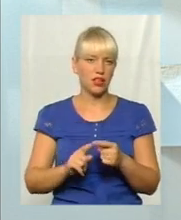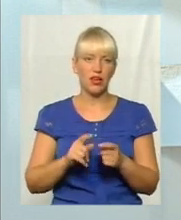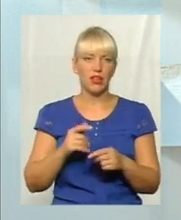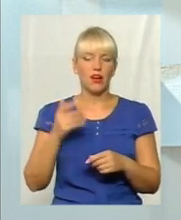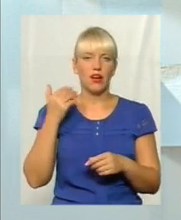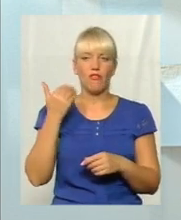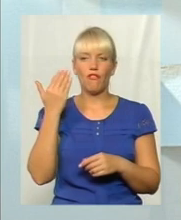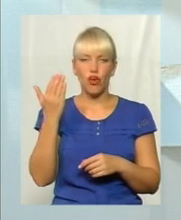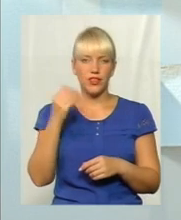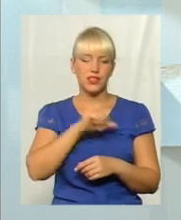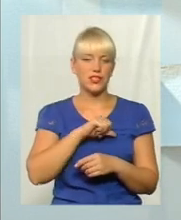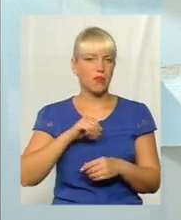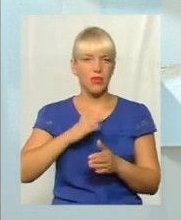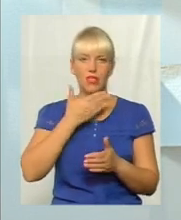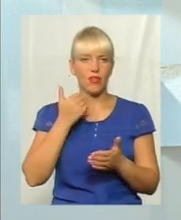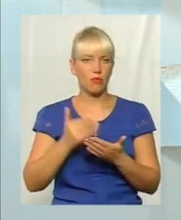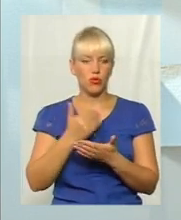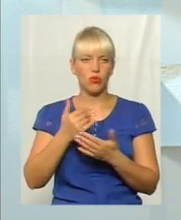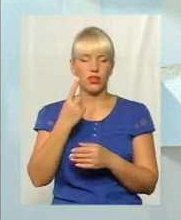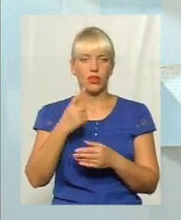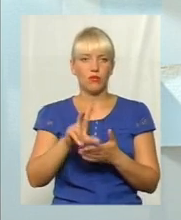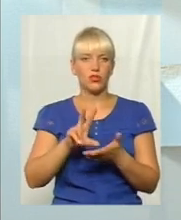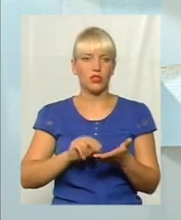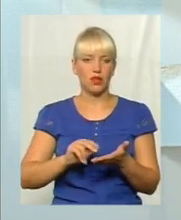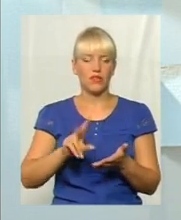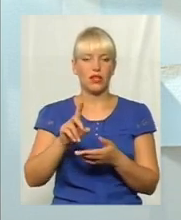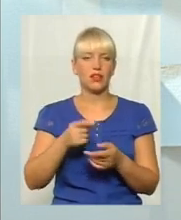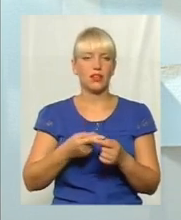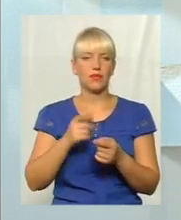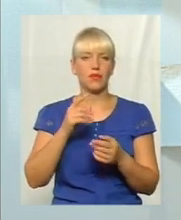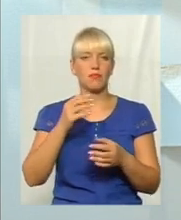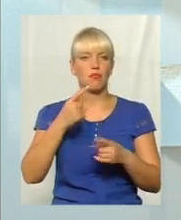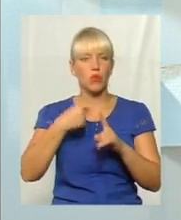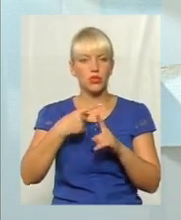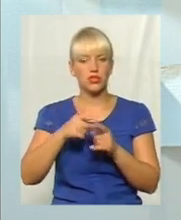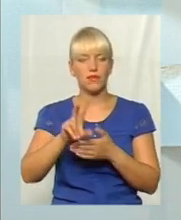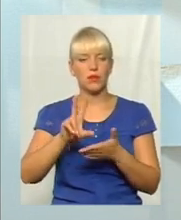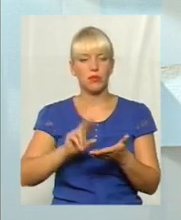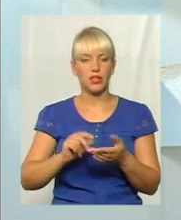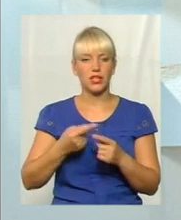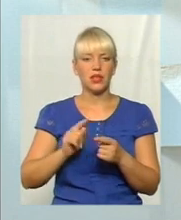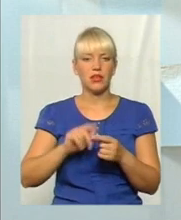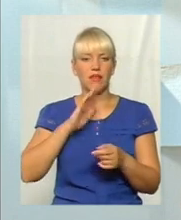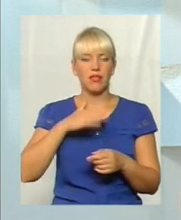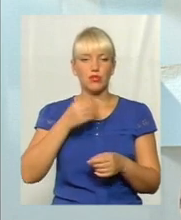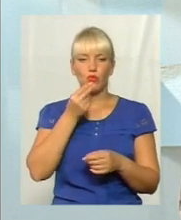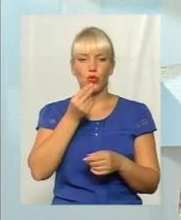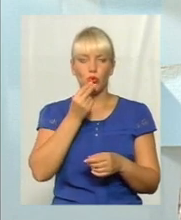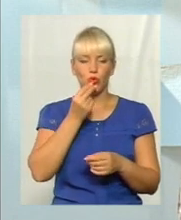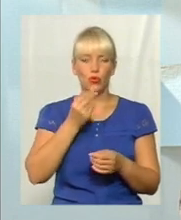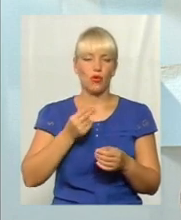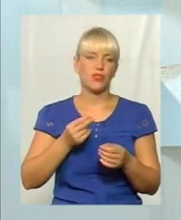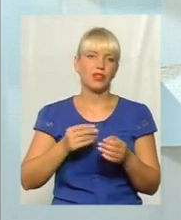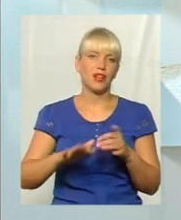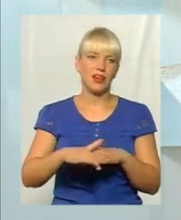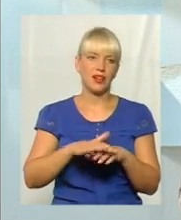поновлюють. Єдиний в нас такий позитивний приклад у місті Хмельницькому – це наш продуктовий ринок. Якщо всі ж бувають